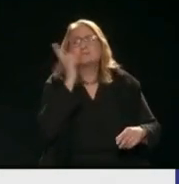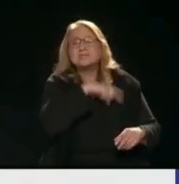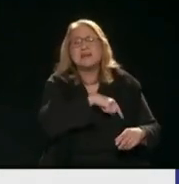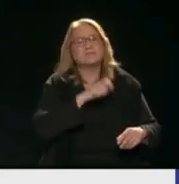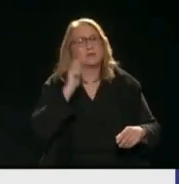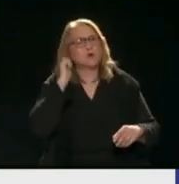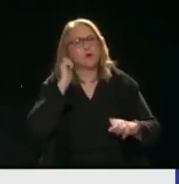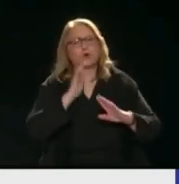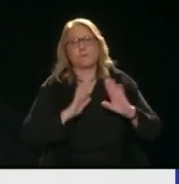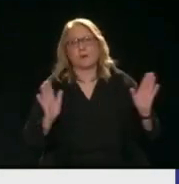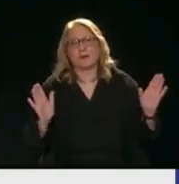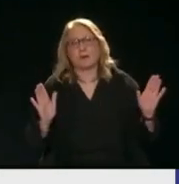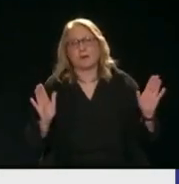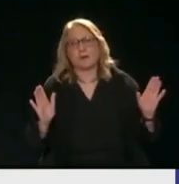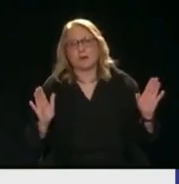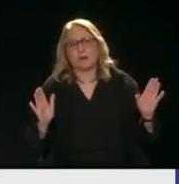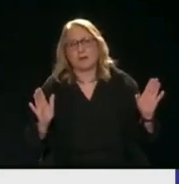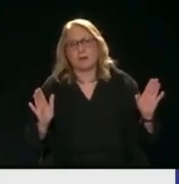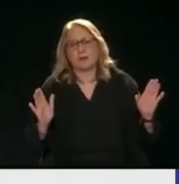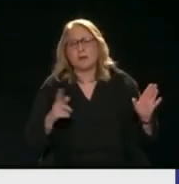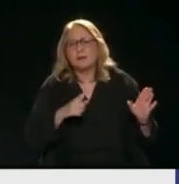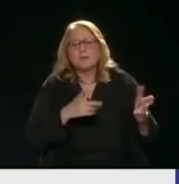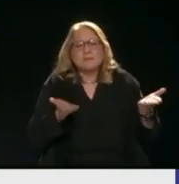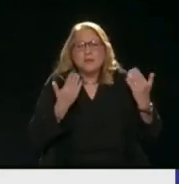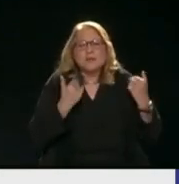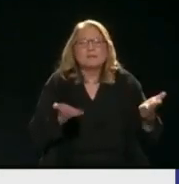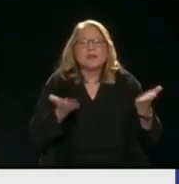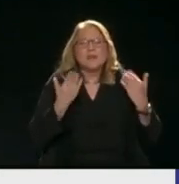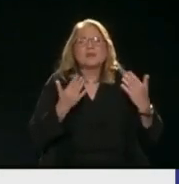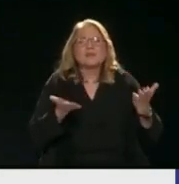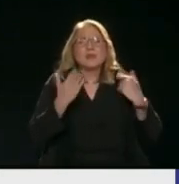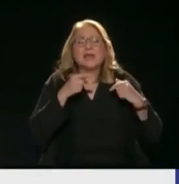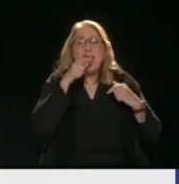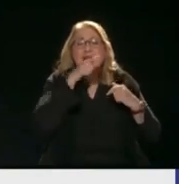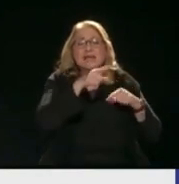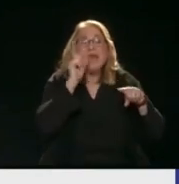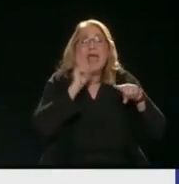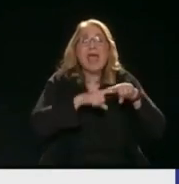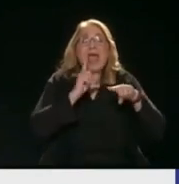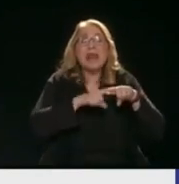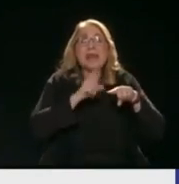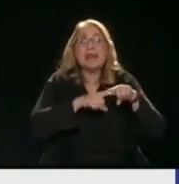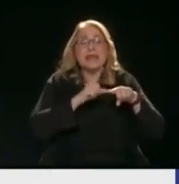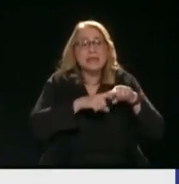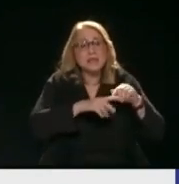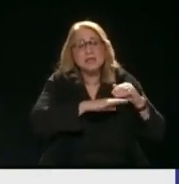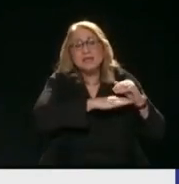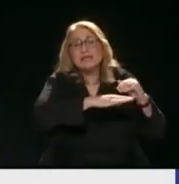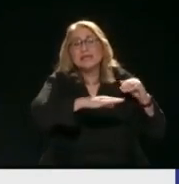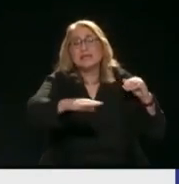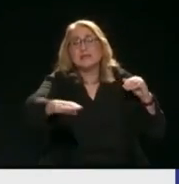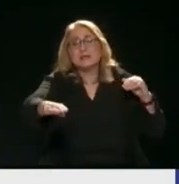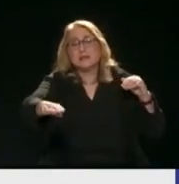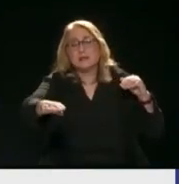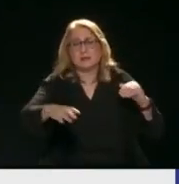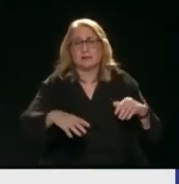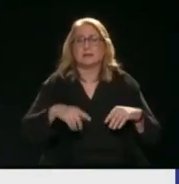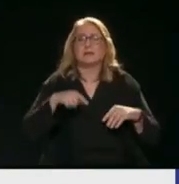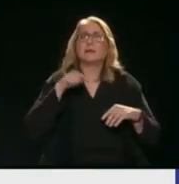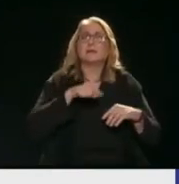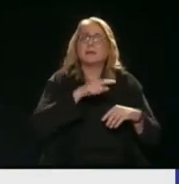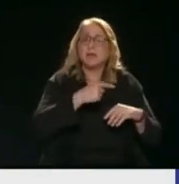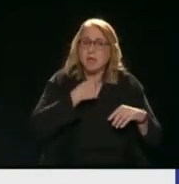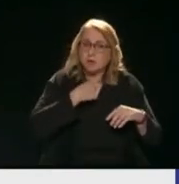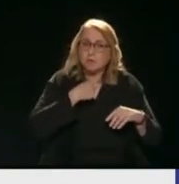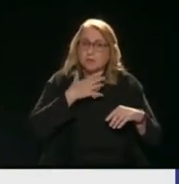Το οποίο δεν υπάρχει Δεν υπάρχει υπόβαθρο Εκεί είναι ελληνική γη Μαλά και παντού Θα συμφωνήσω Και μπορώ να πω αυτό